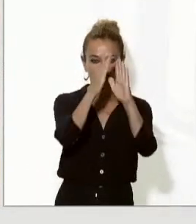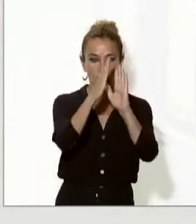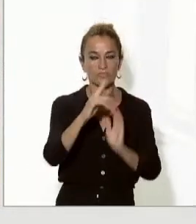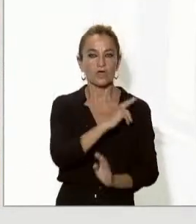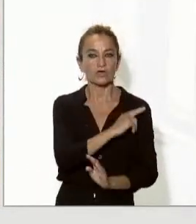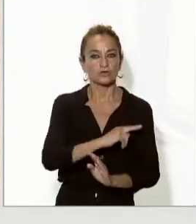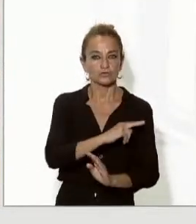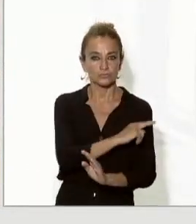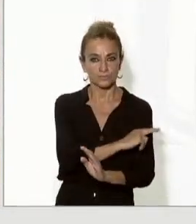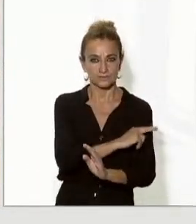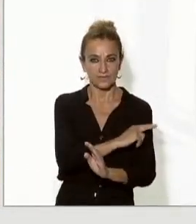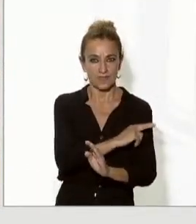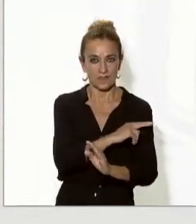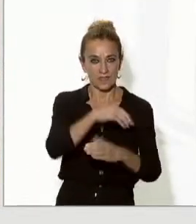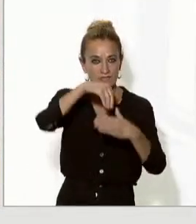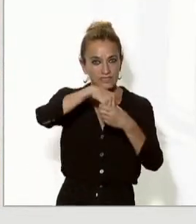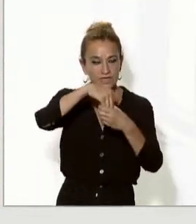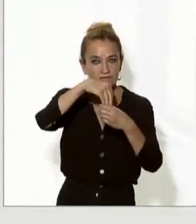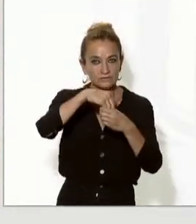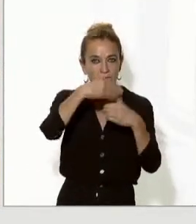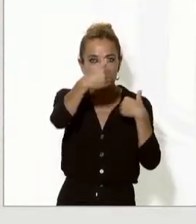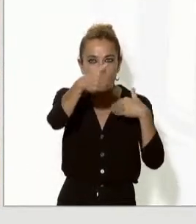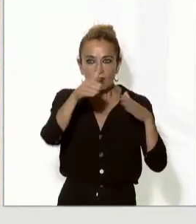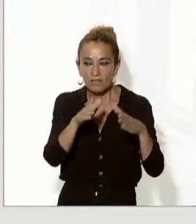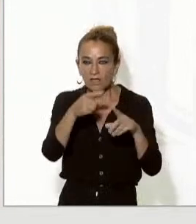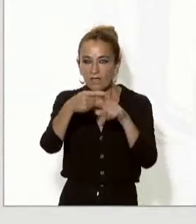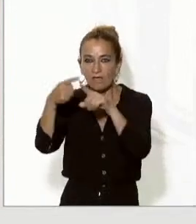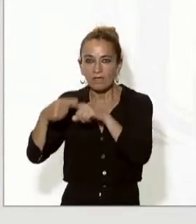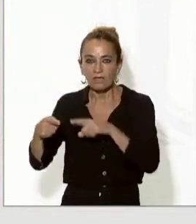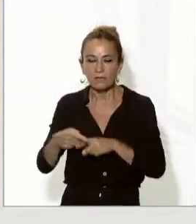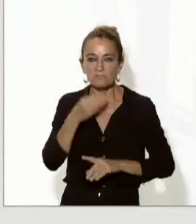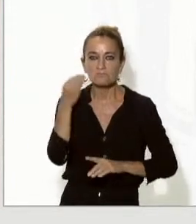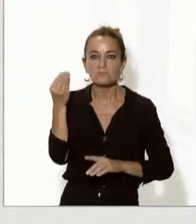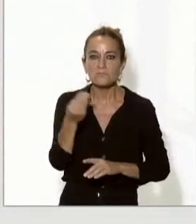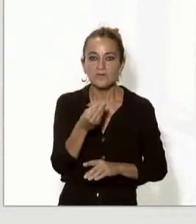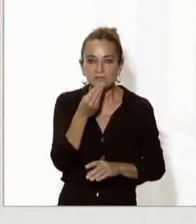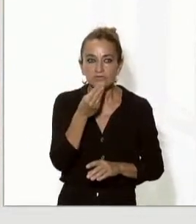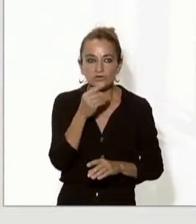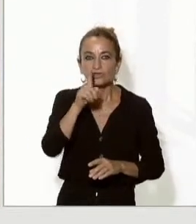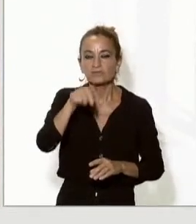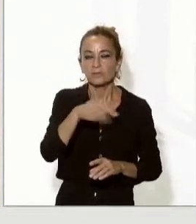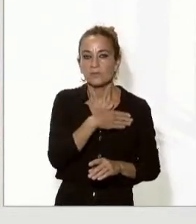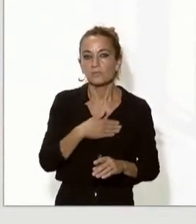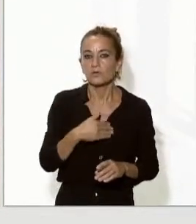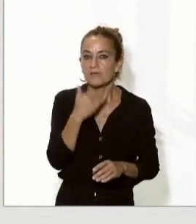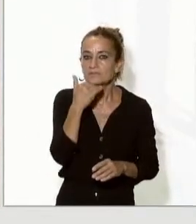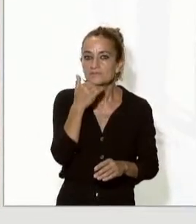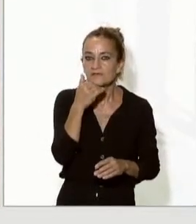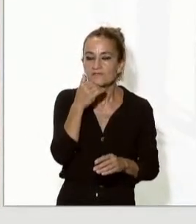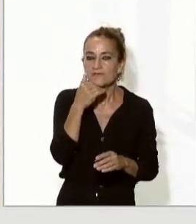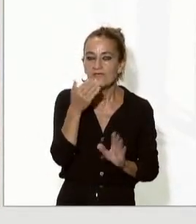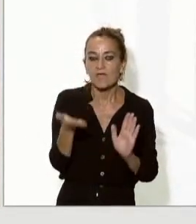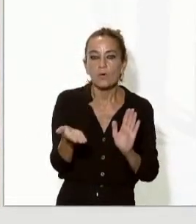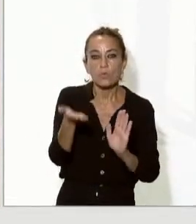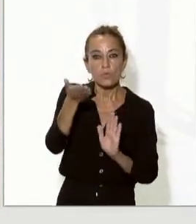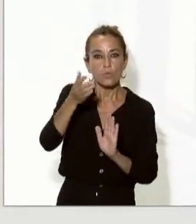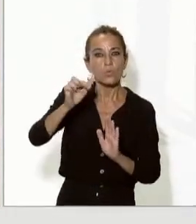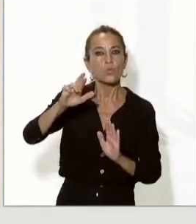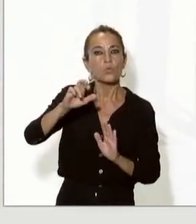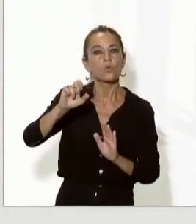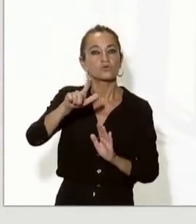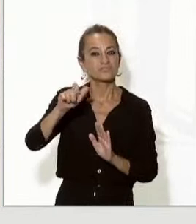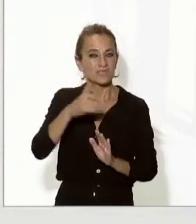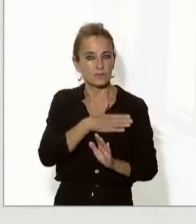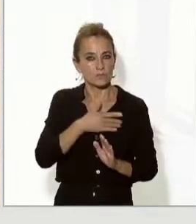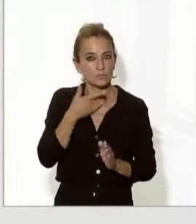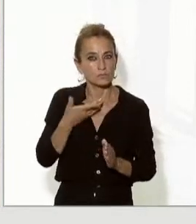la seu d'Urgell en quin aspecte concret també la seu d'Urgell doncs pot aportar servei als ciutadans des d'un punt de vista sanitari